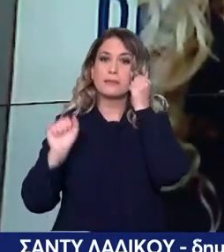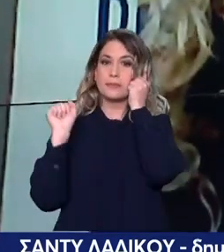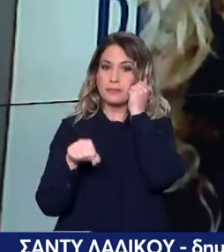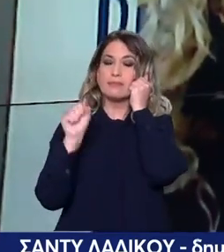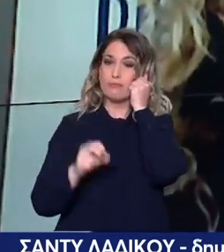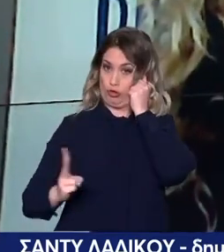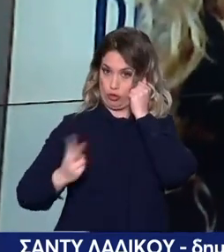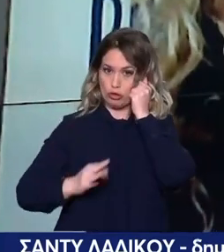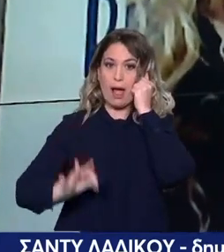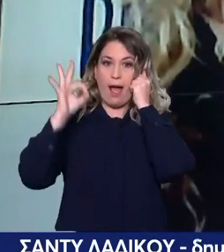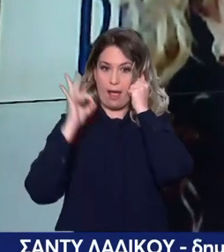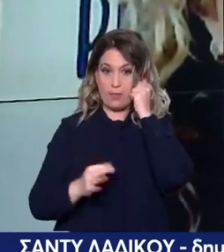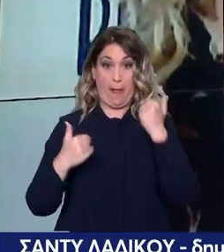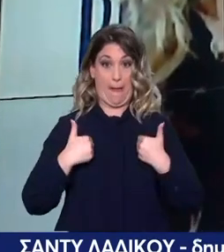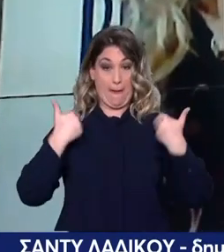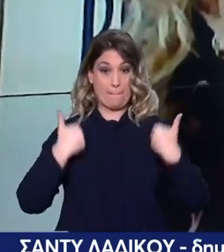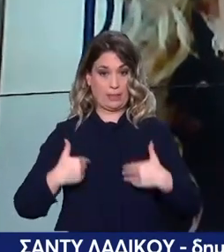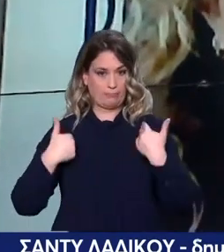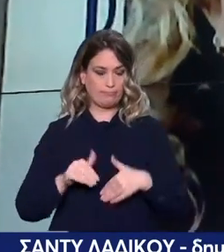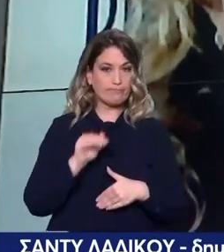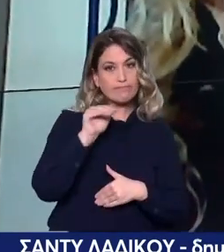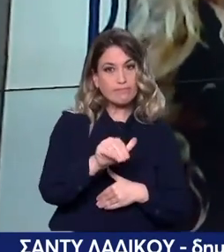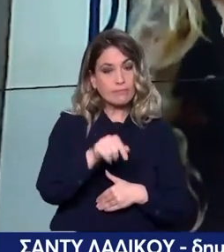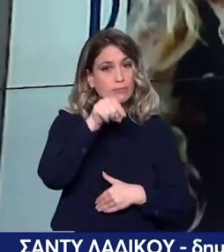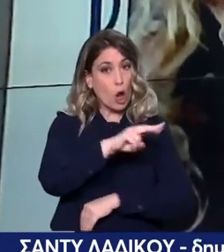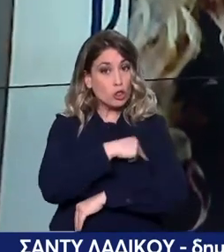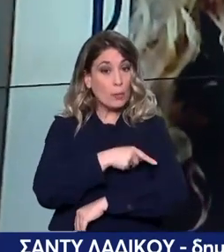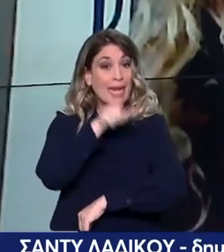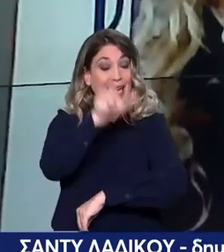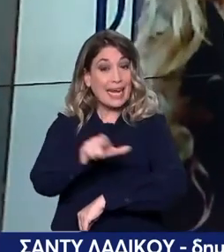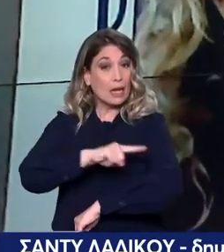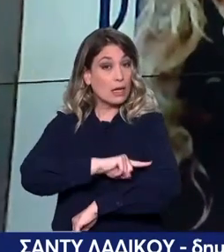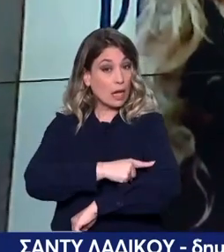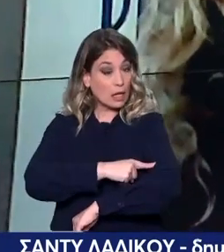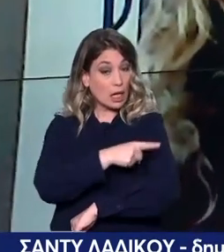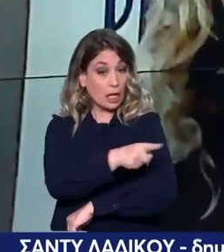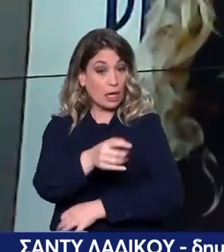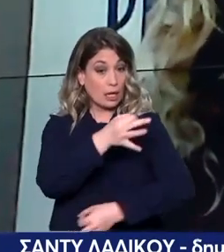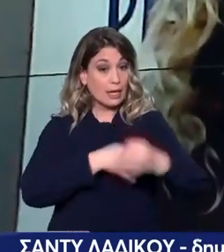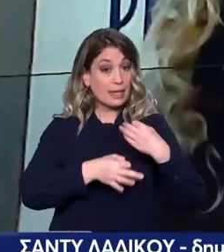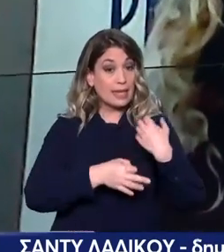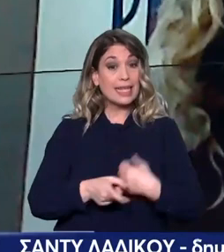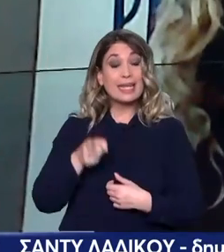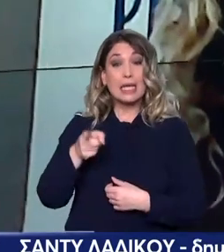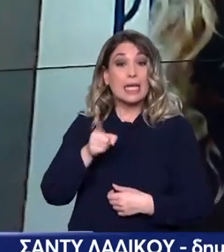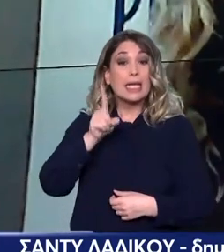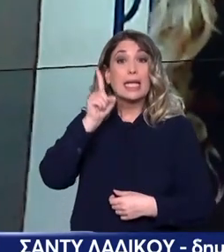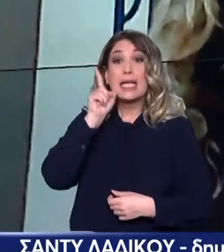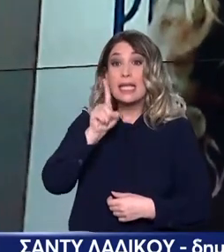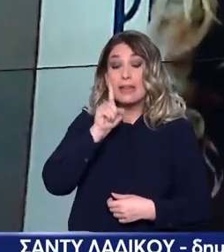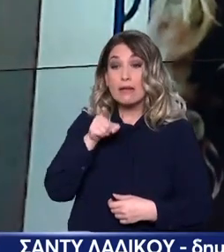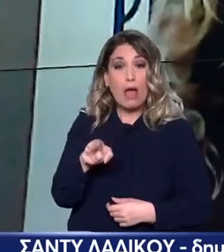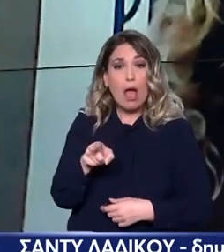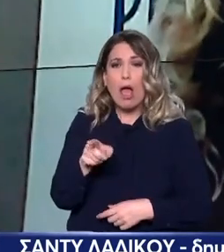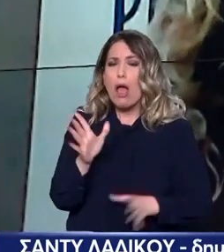έτσι ακριβώς Νίκο. Μιλήσαμε εμείς με οι ιατρικούς κύκλους του νοσοκομείου. Όπως μας ανέφεραν, η γυναίκα αυτή δεν έλαβε εξιτήριο.